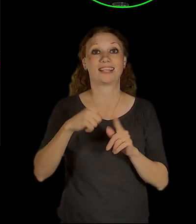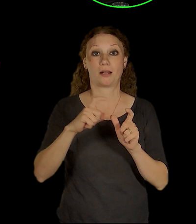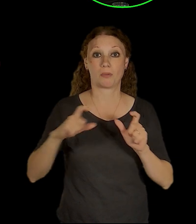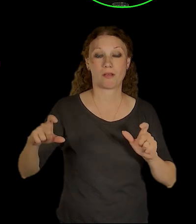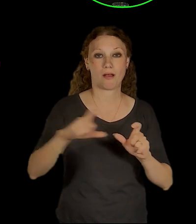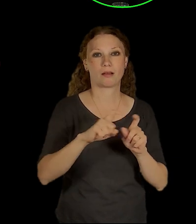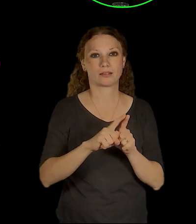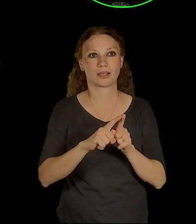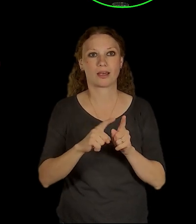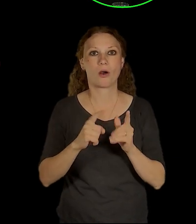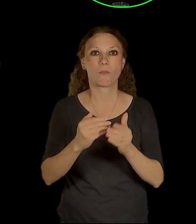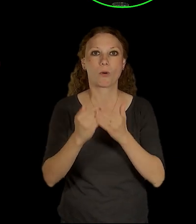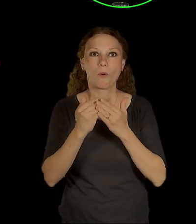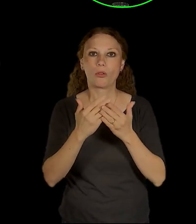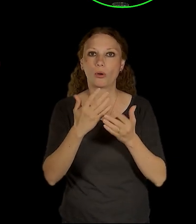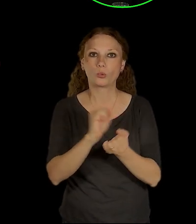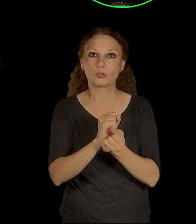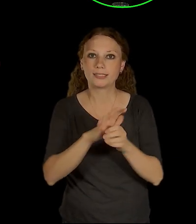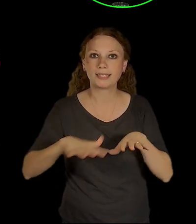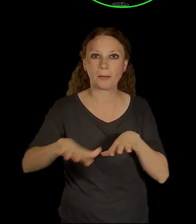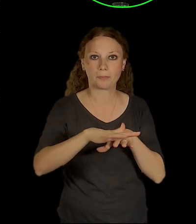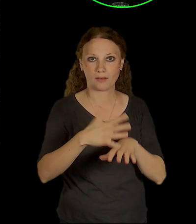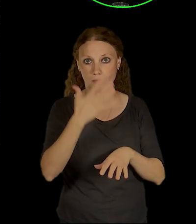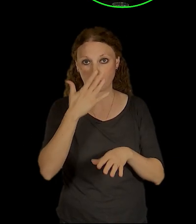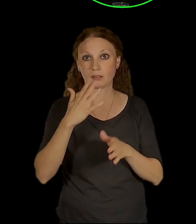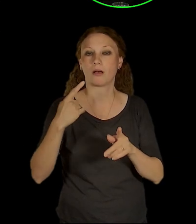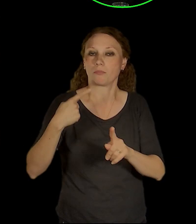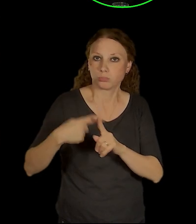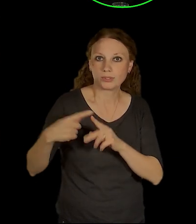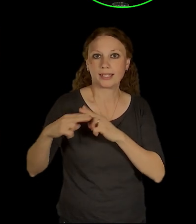konfigurace terénu a proces, který už tady byl historicky zahájený.